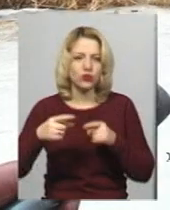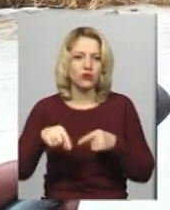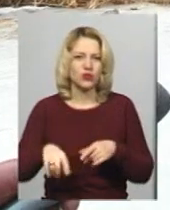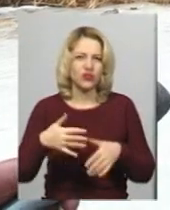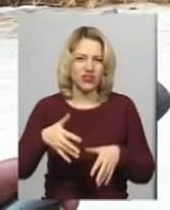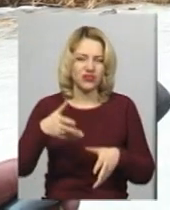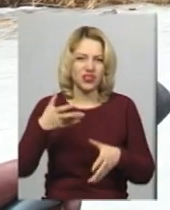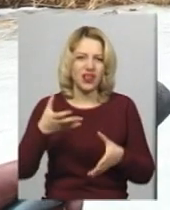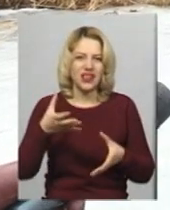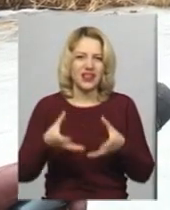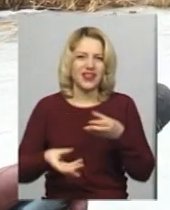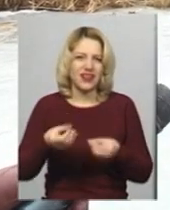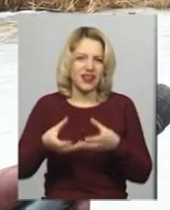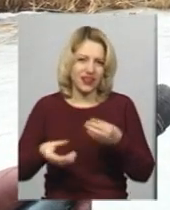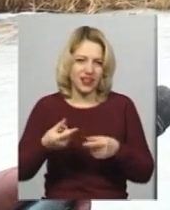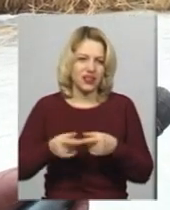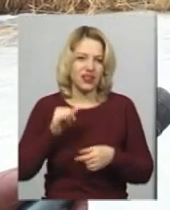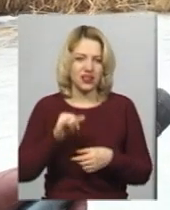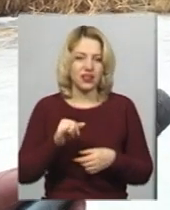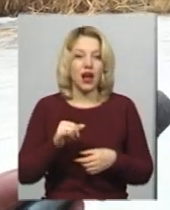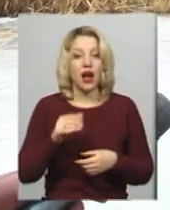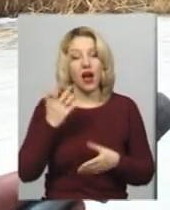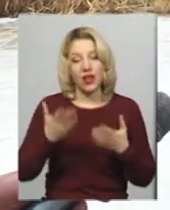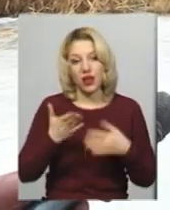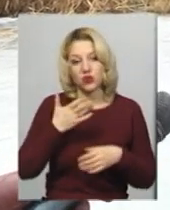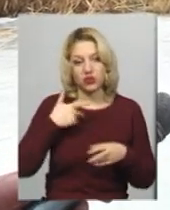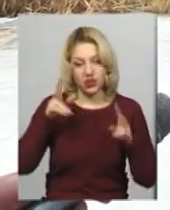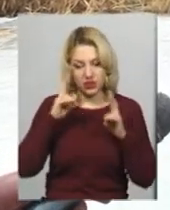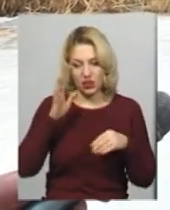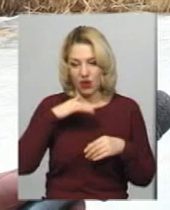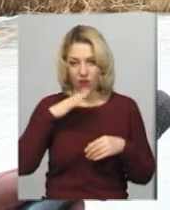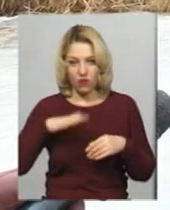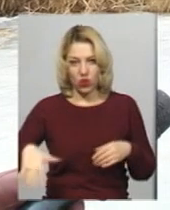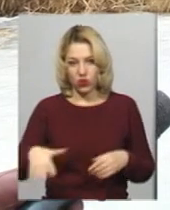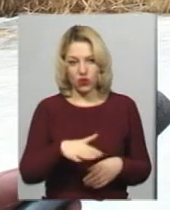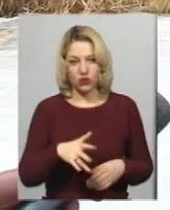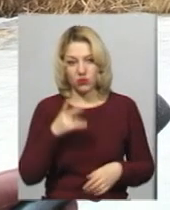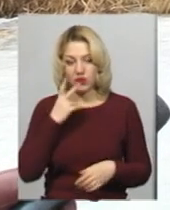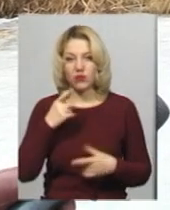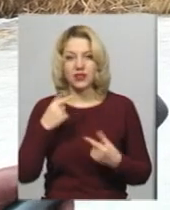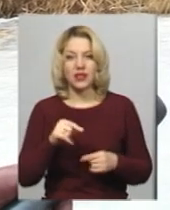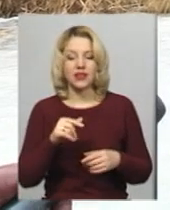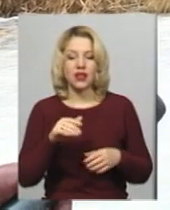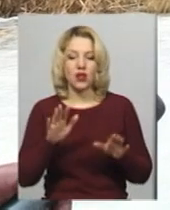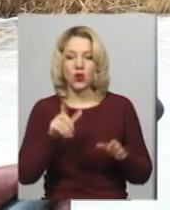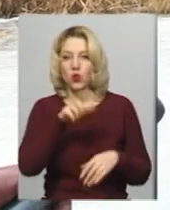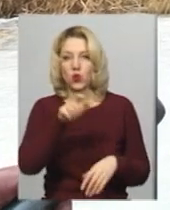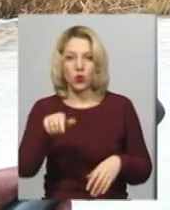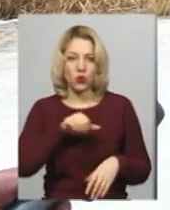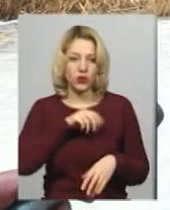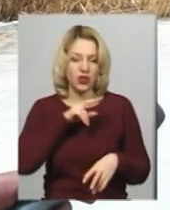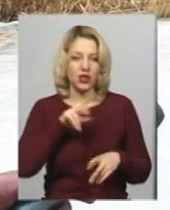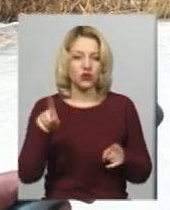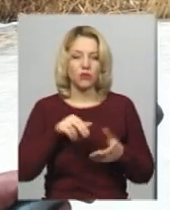рихлий. А якщо не знаю водойму, то дивлюся, де рибачать місцеві, щоб